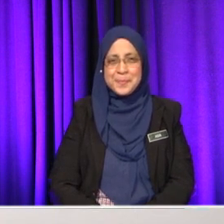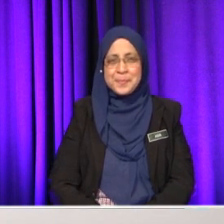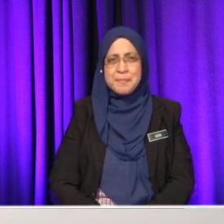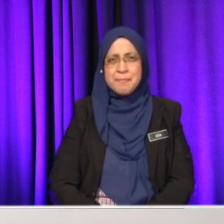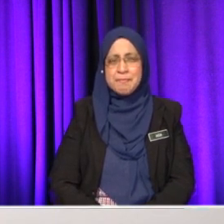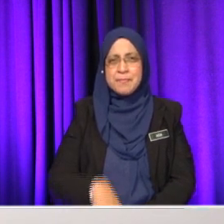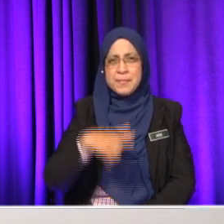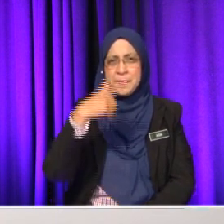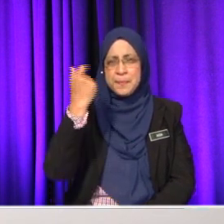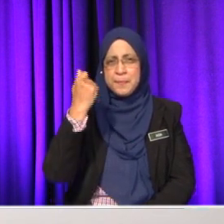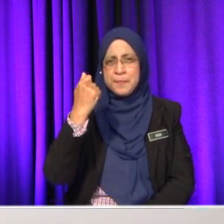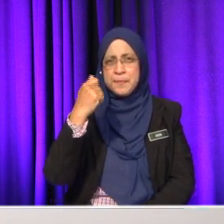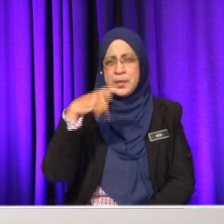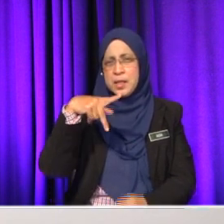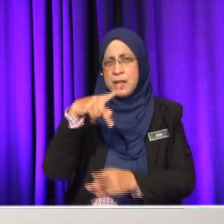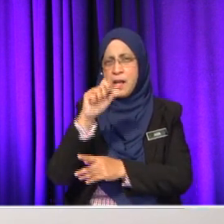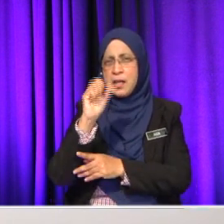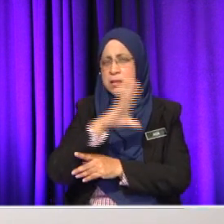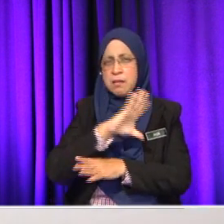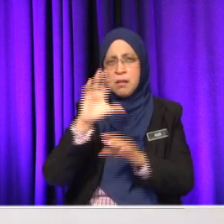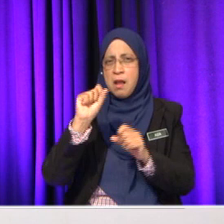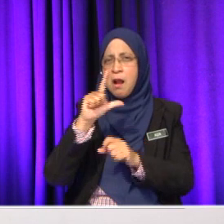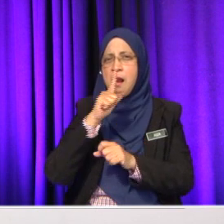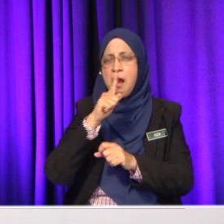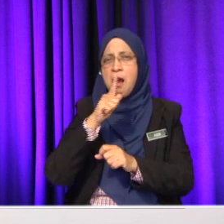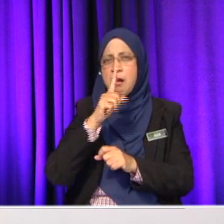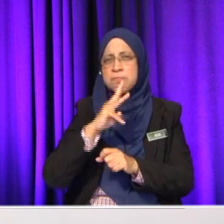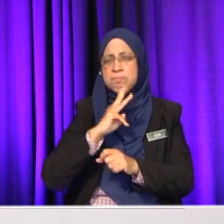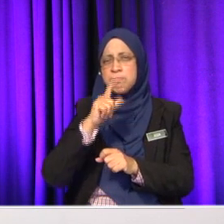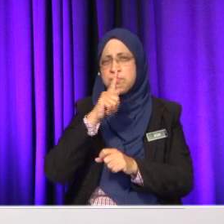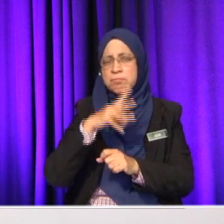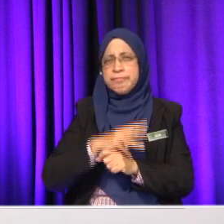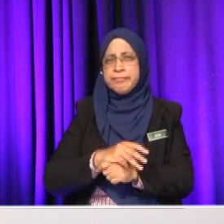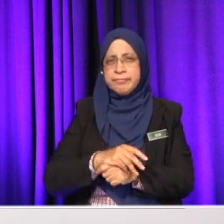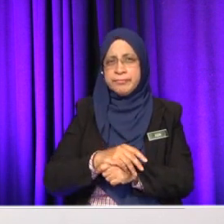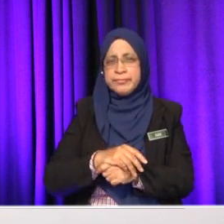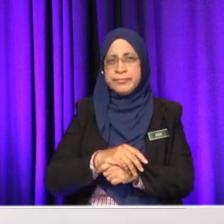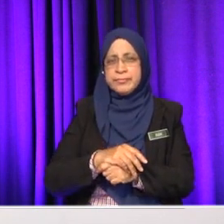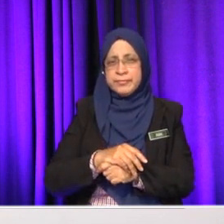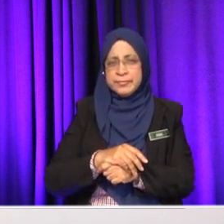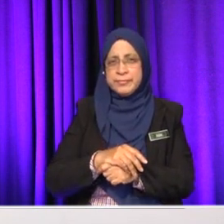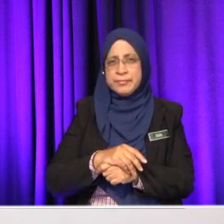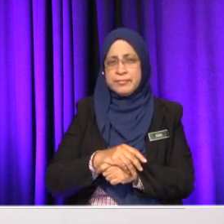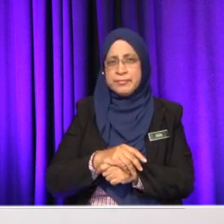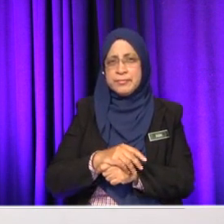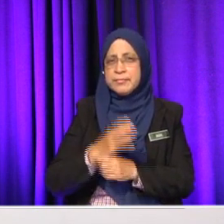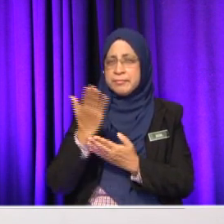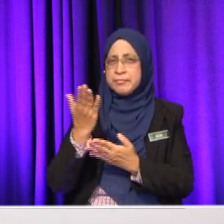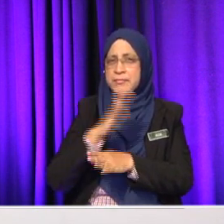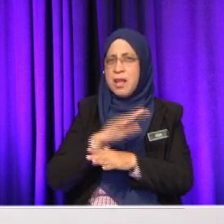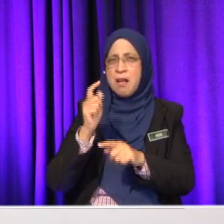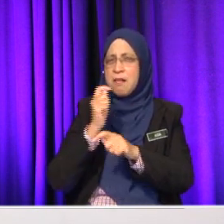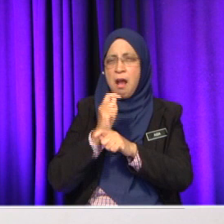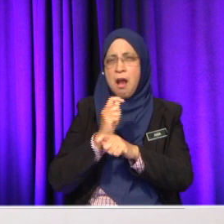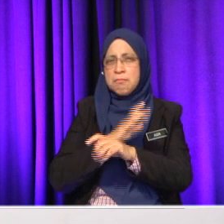Sebab dia tidak larut pada bahan organik. Tahan kepada dia, dia tidak tahan.